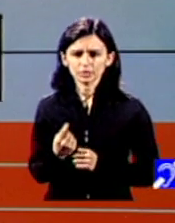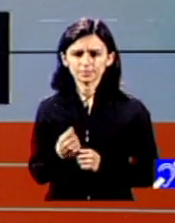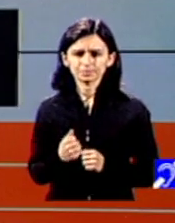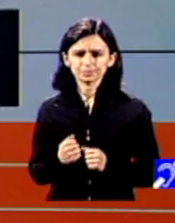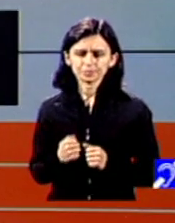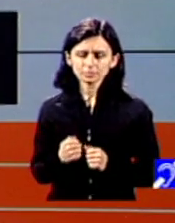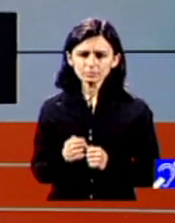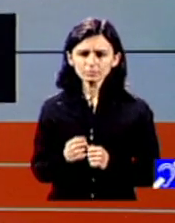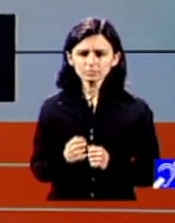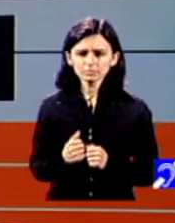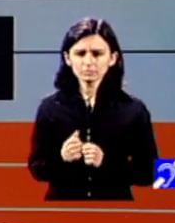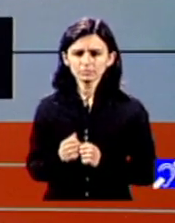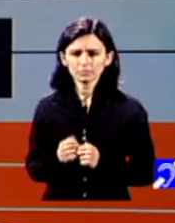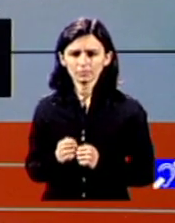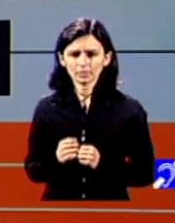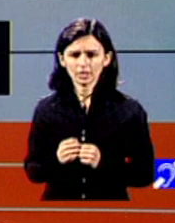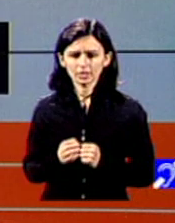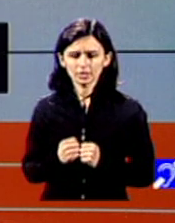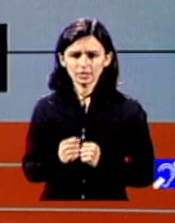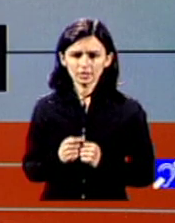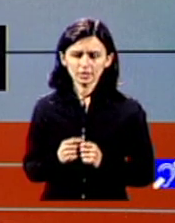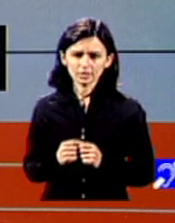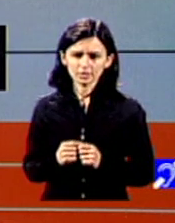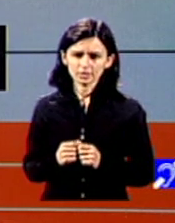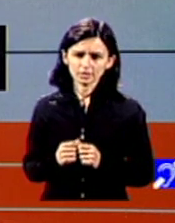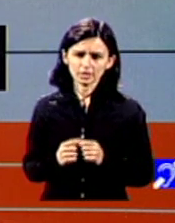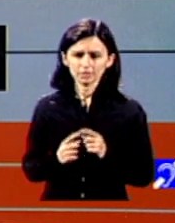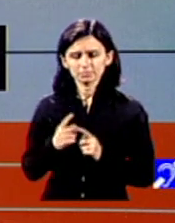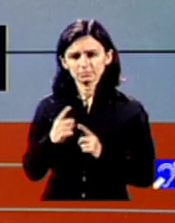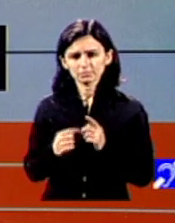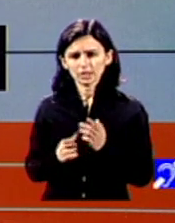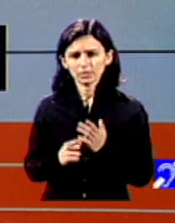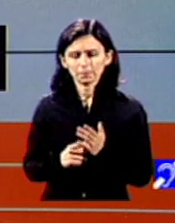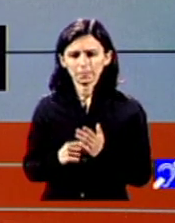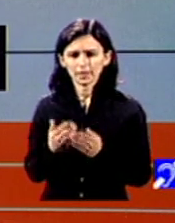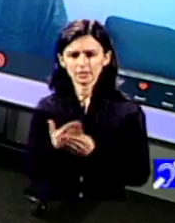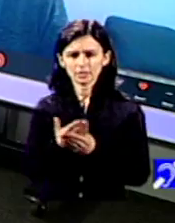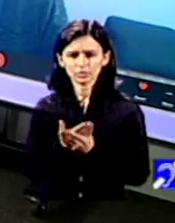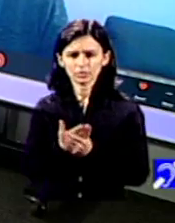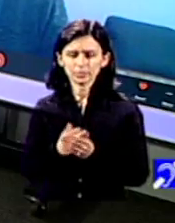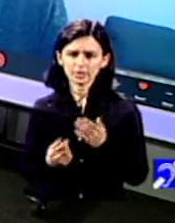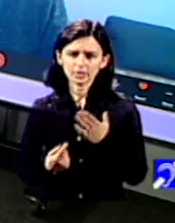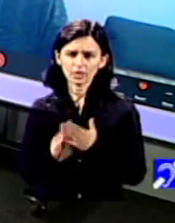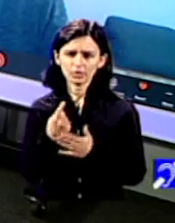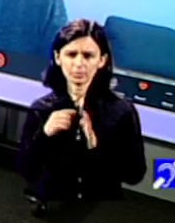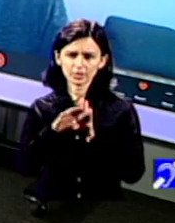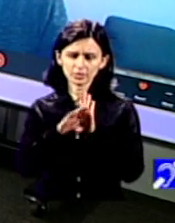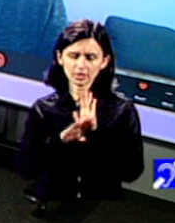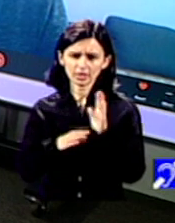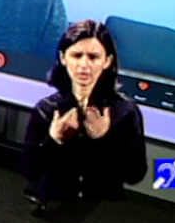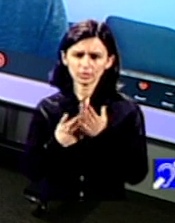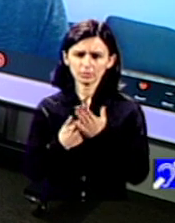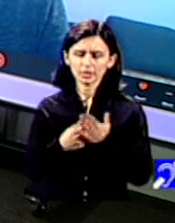dacă e să fim riguroși cu oarecare stufoșenie să spunem în documente au apărut norme pentru